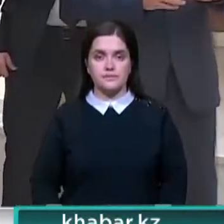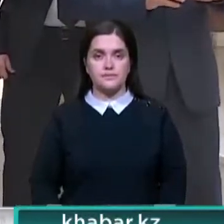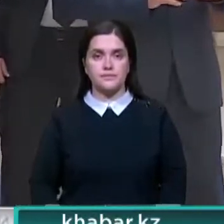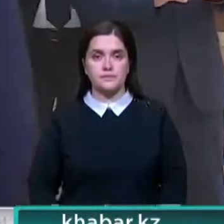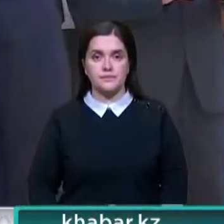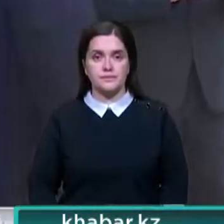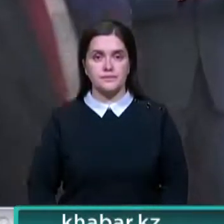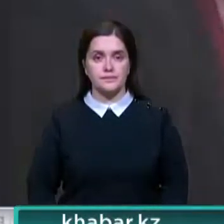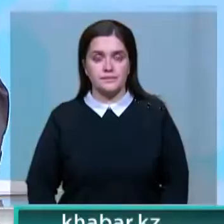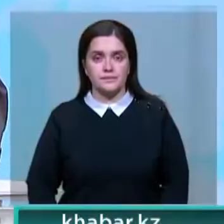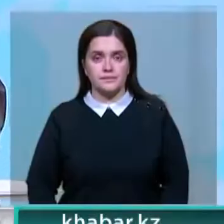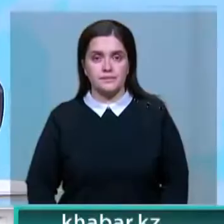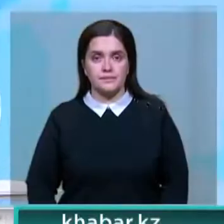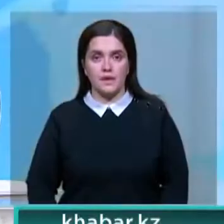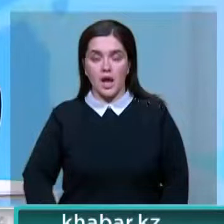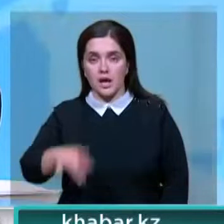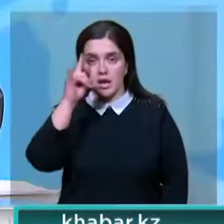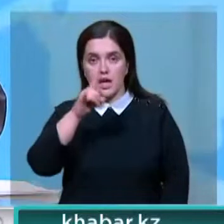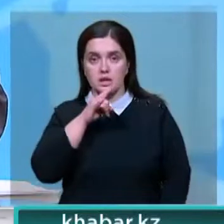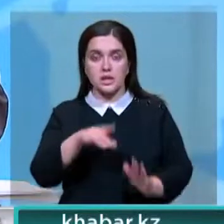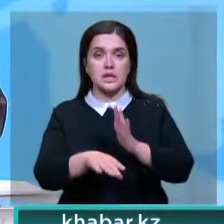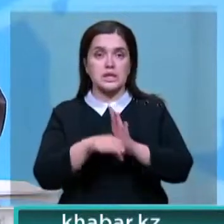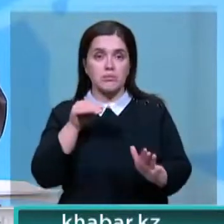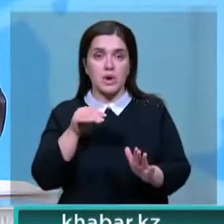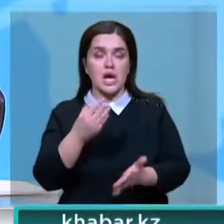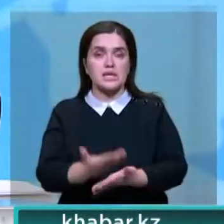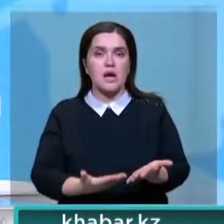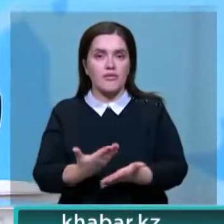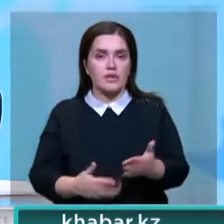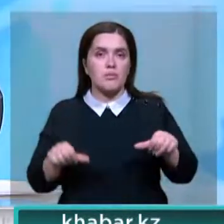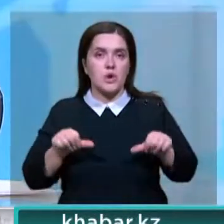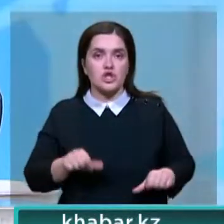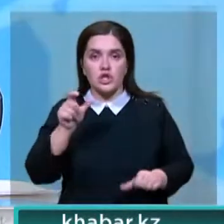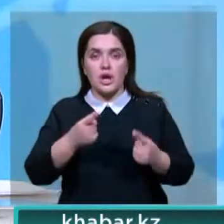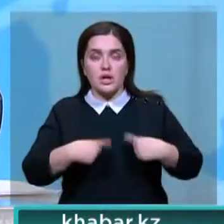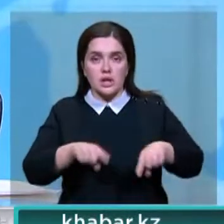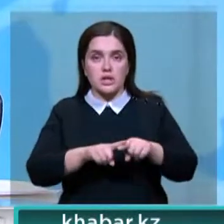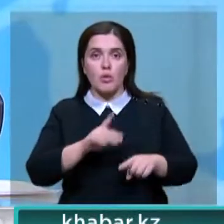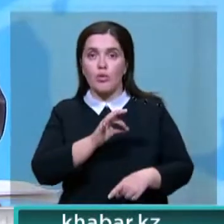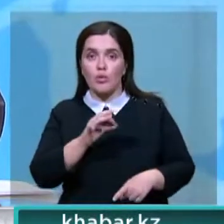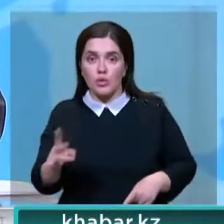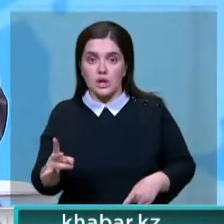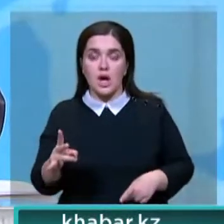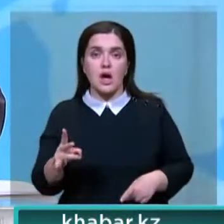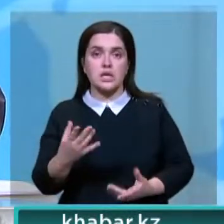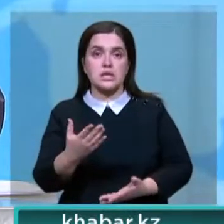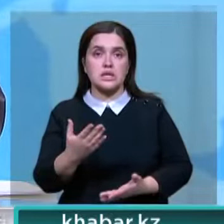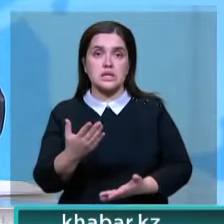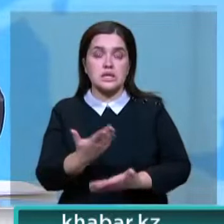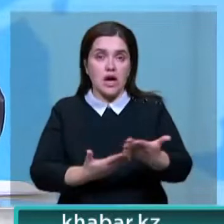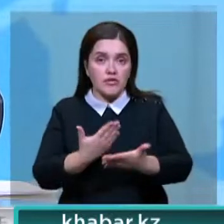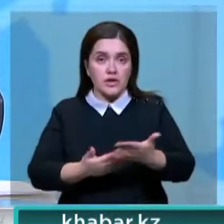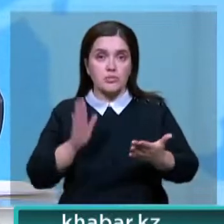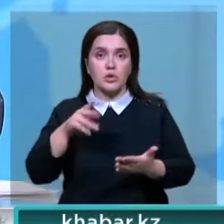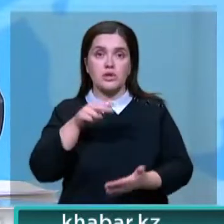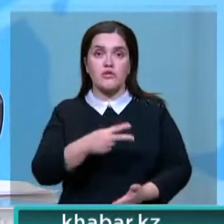Итоги дня. Казахстан избран в Совет по правам человека Организации Объединенных Наций. В Совете Республика будет находиться с